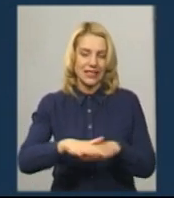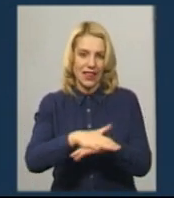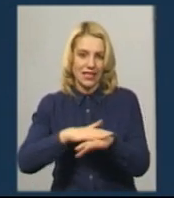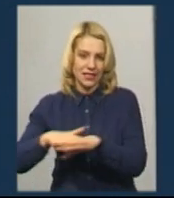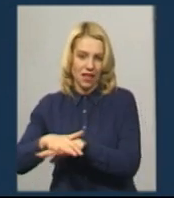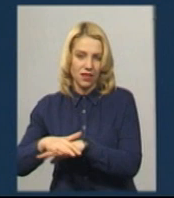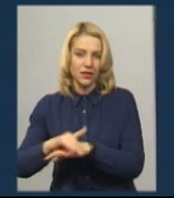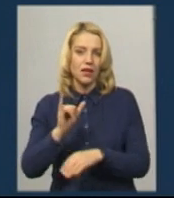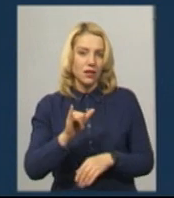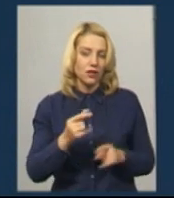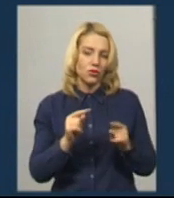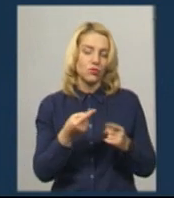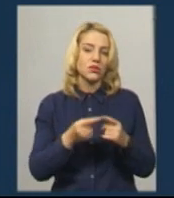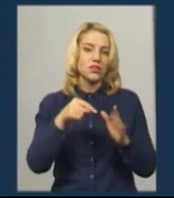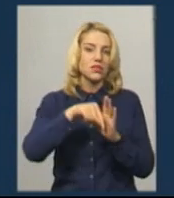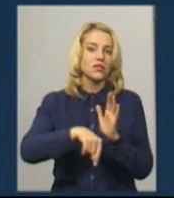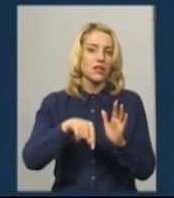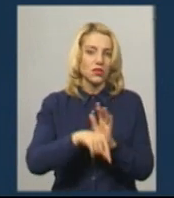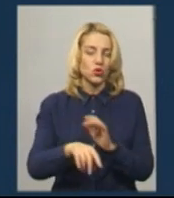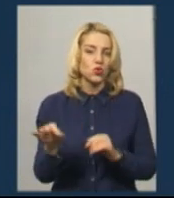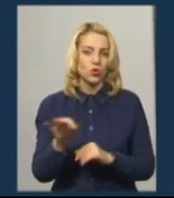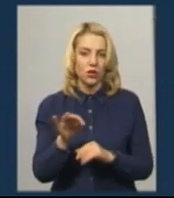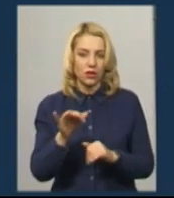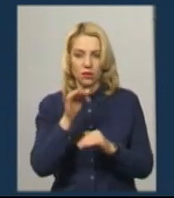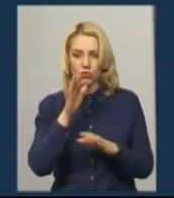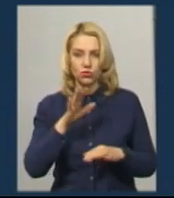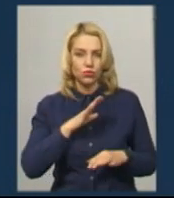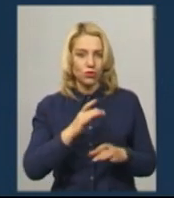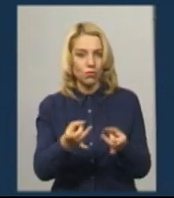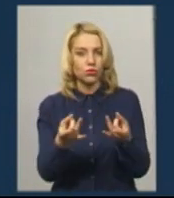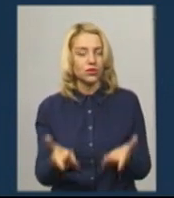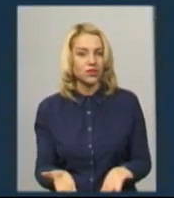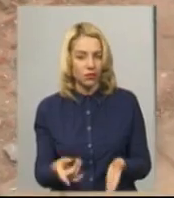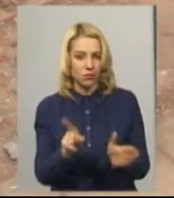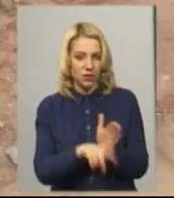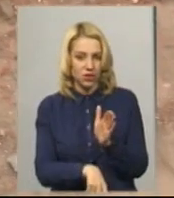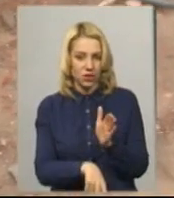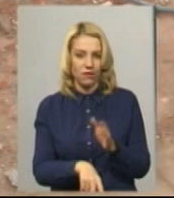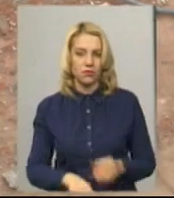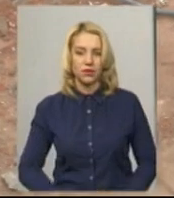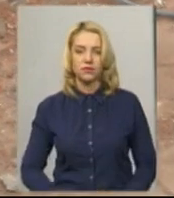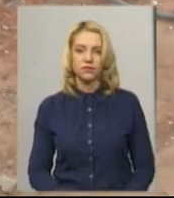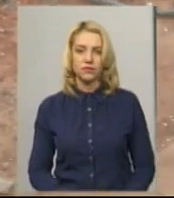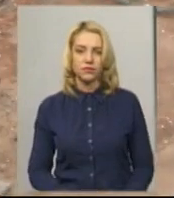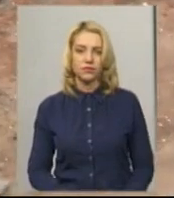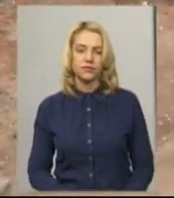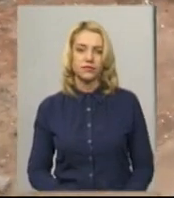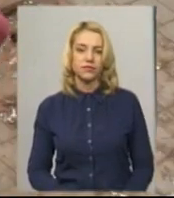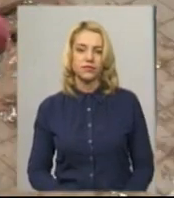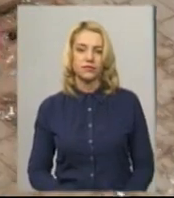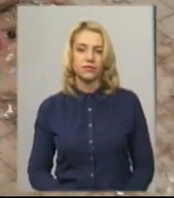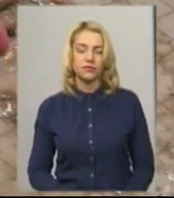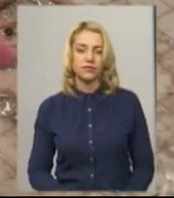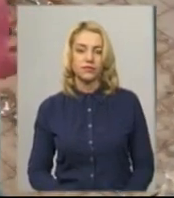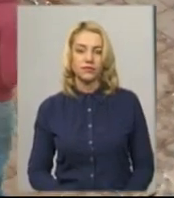тому це вже означає, що самі туалети не можуть бути зовсім простими і дешевими. Неляш Пулак, Віктор Кривий, Юрій